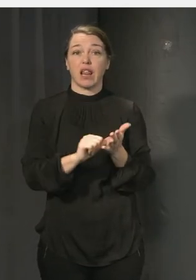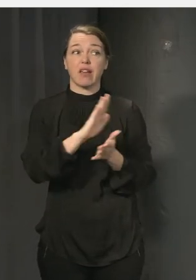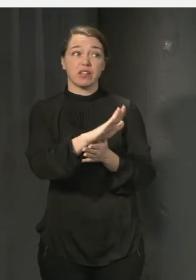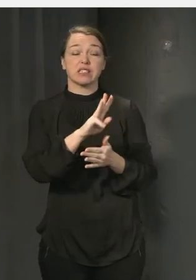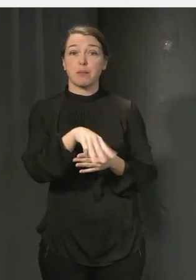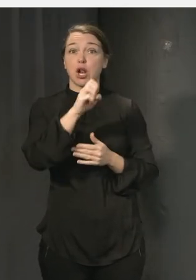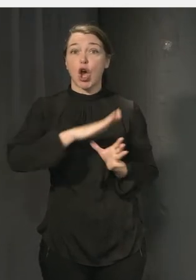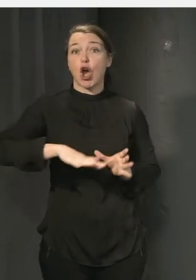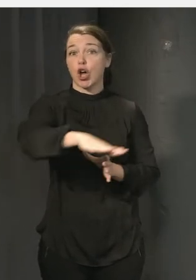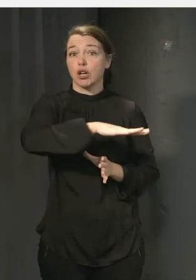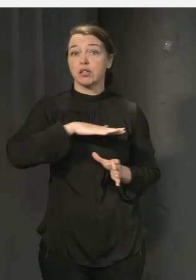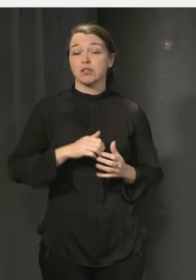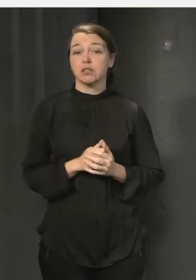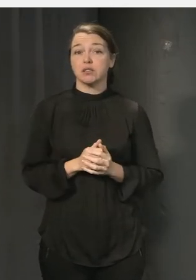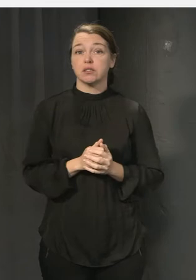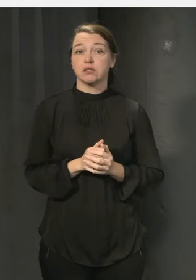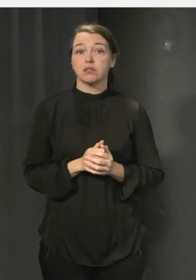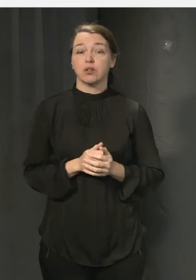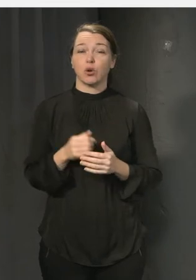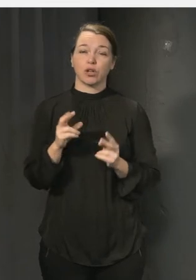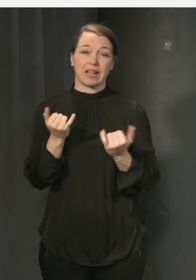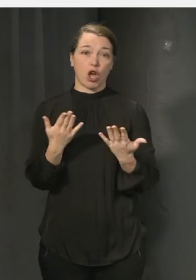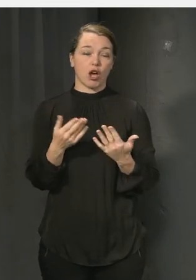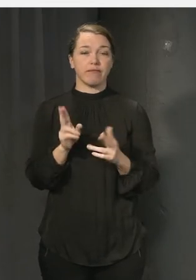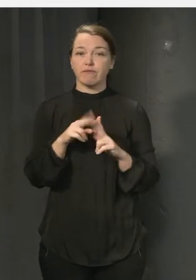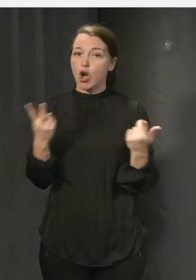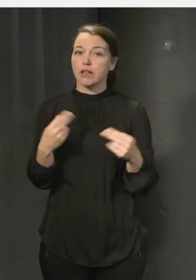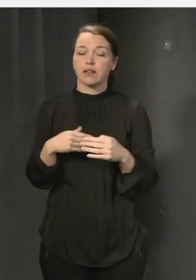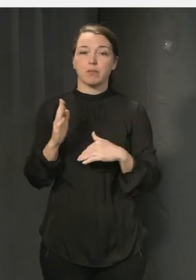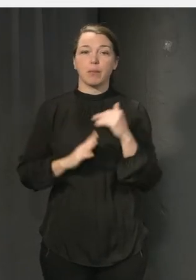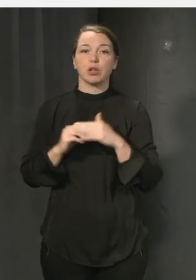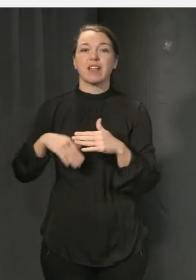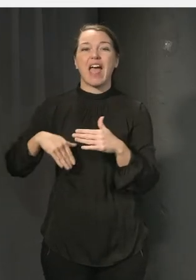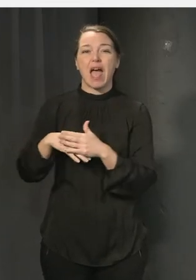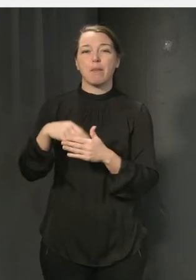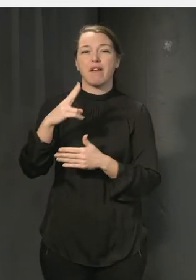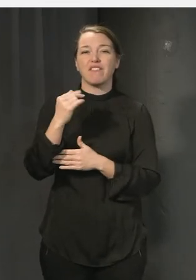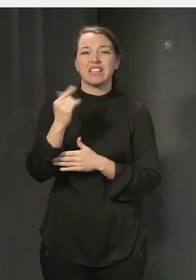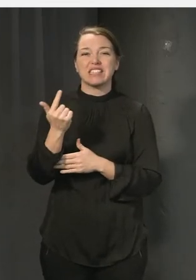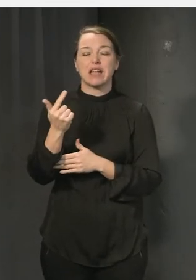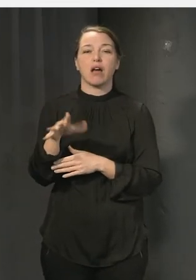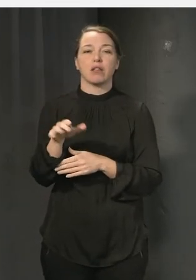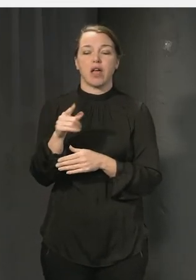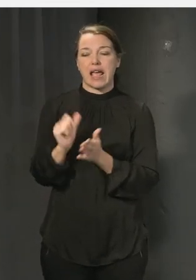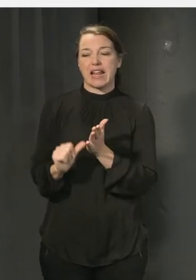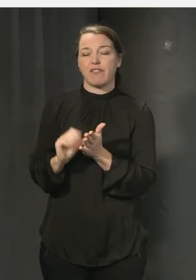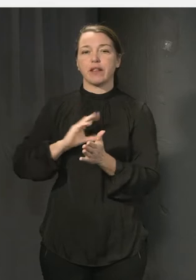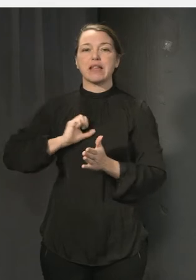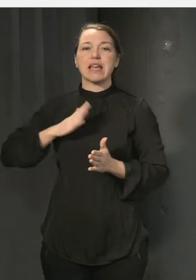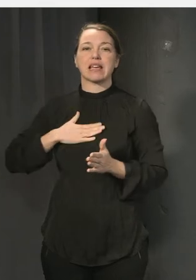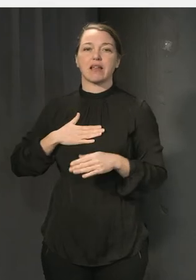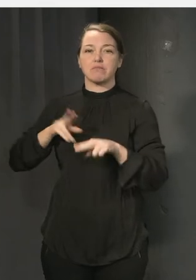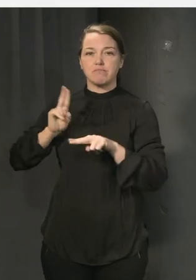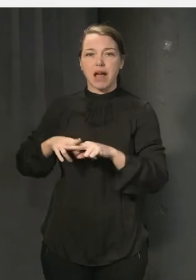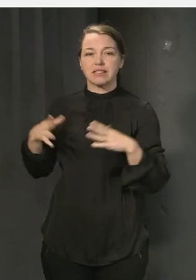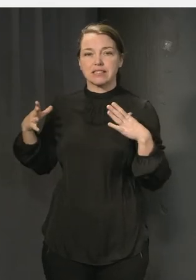Och bygga hemvist är det väldigt vanligt nu att man gör då. Så att elever kan ha sin hemvist där de kan känna sig